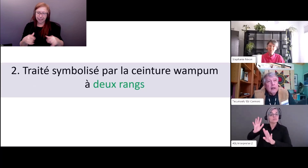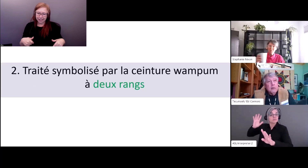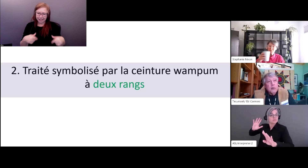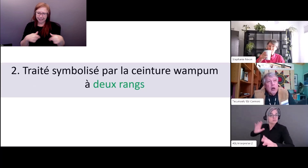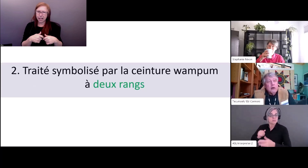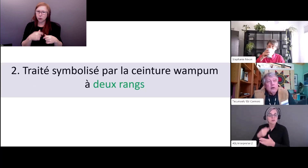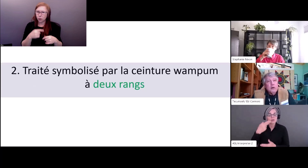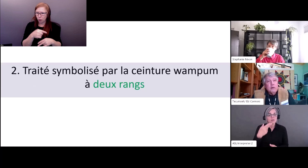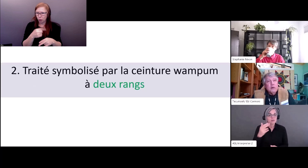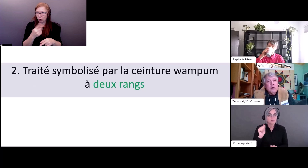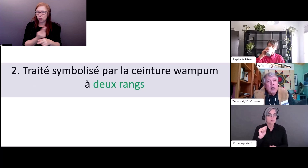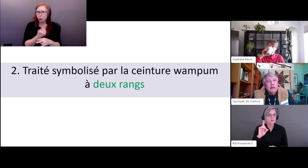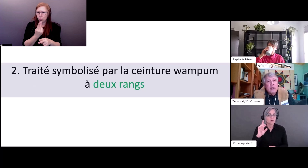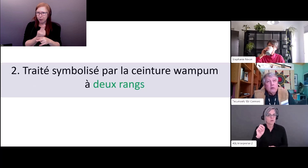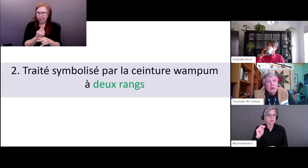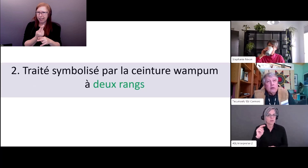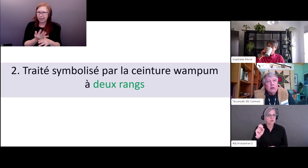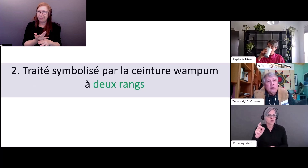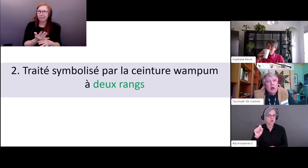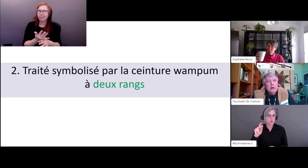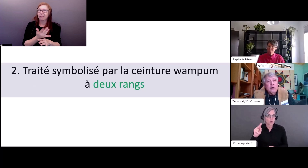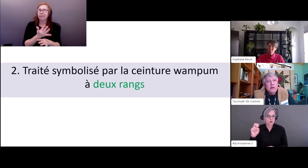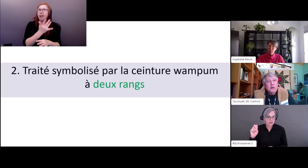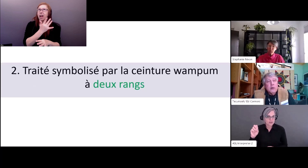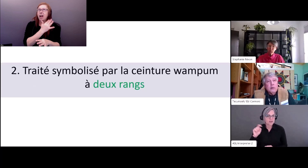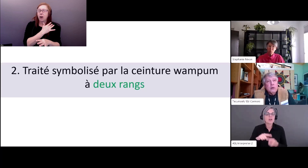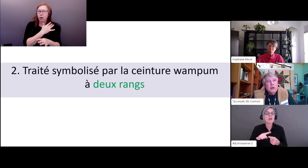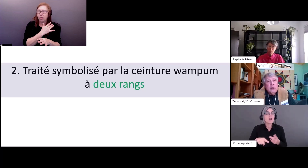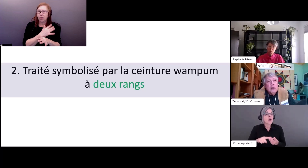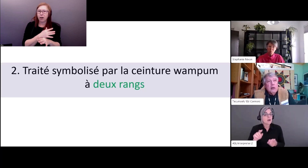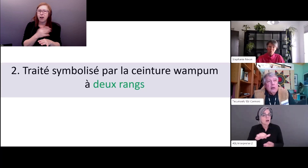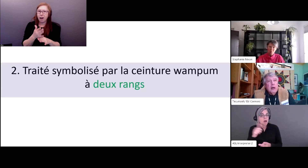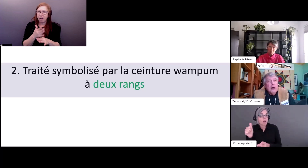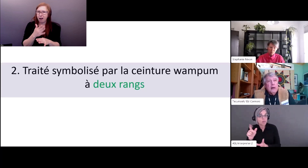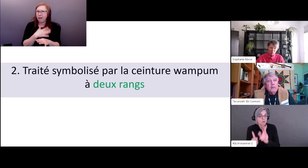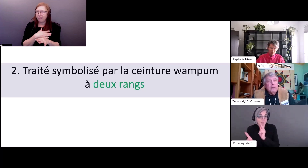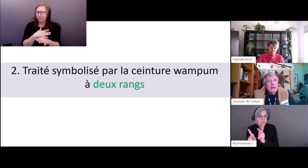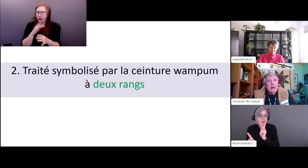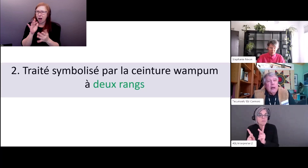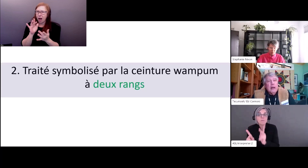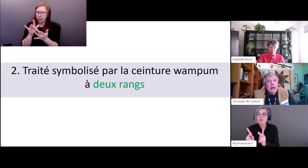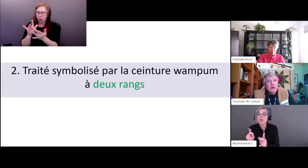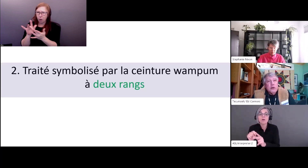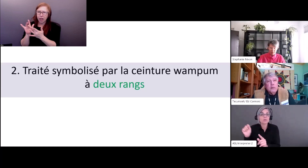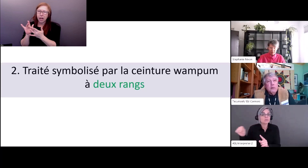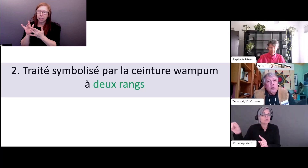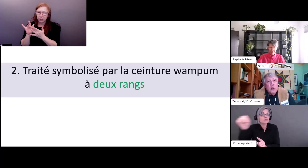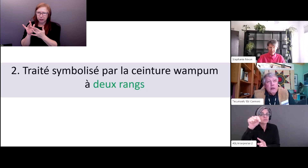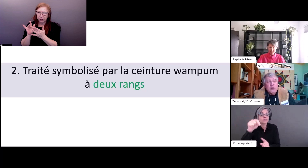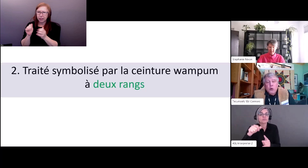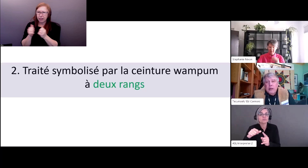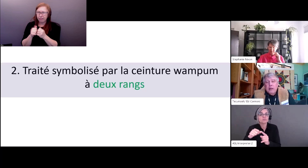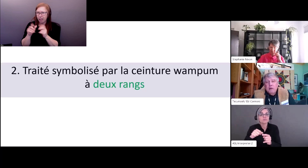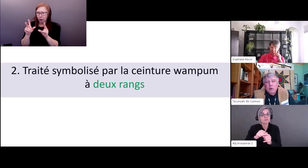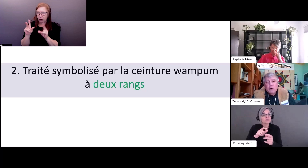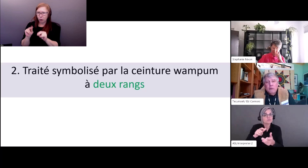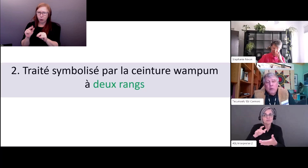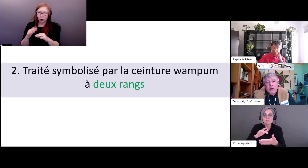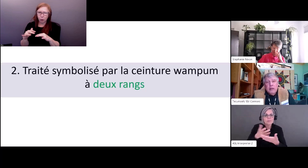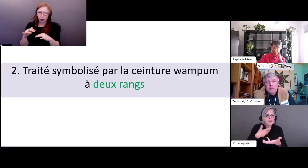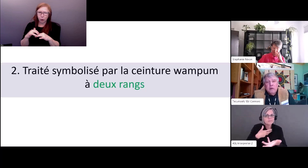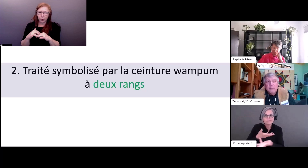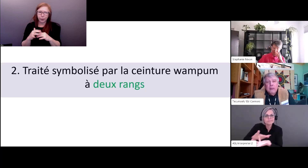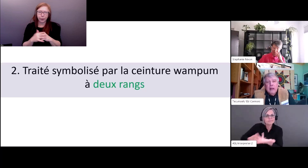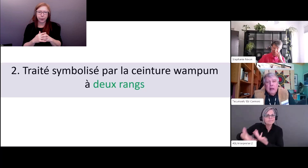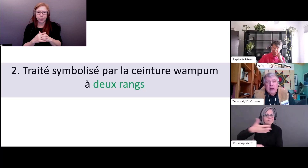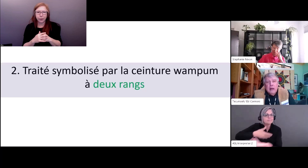d'autres aussi avaient cela même avant de rentrer en contact avec des peuples non-Occarton avaient déjà